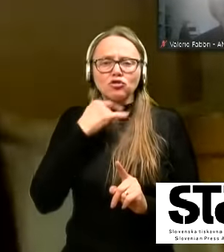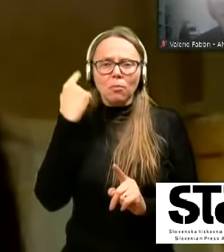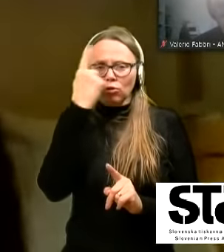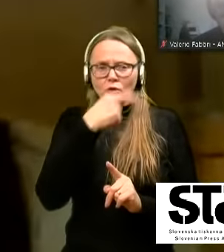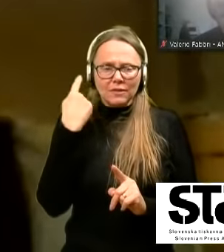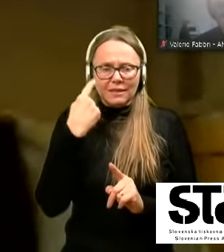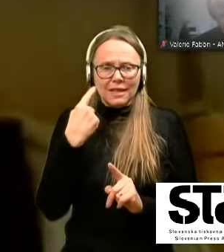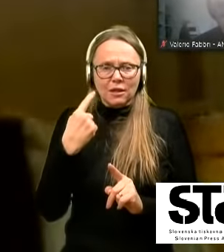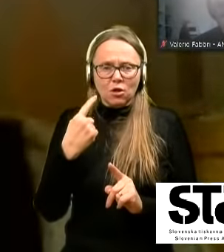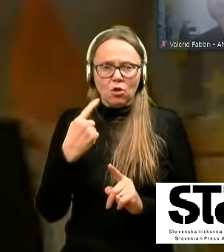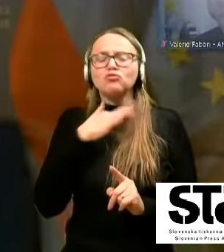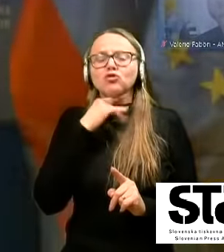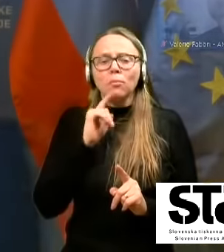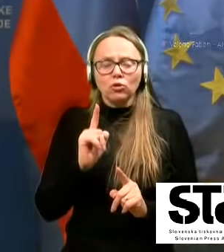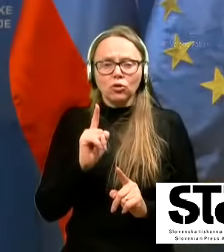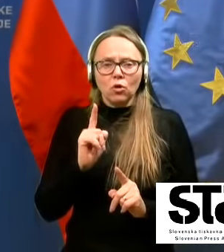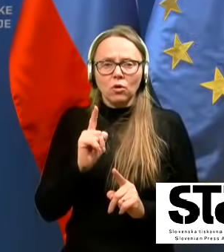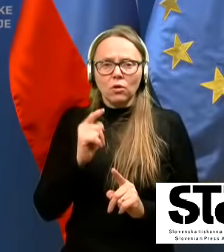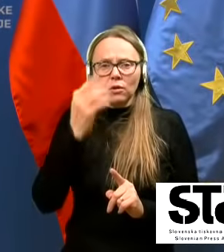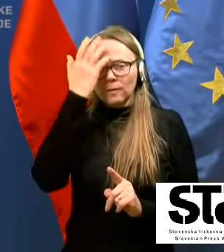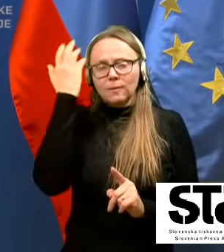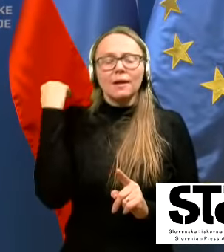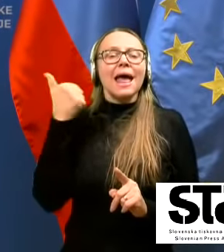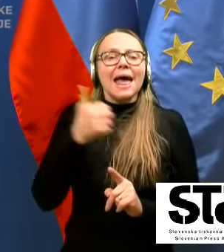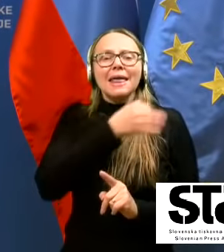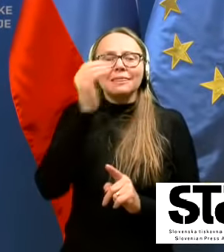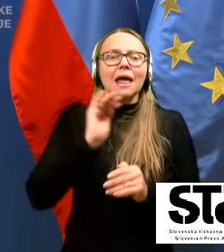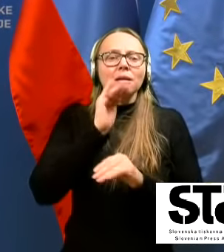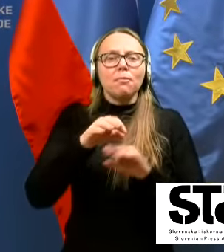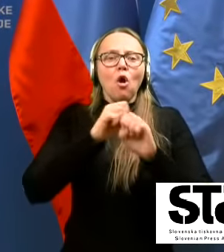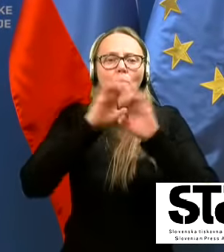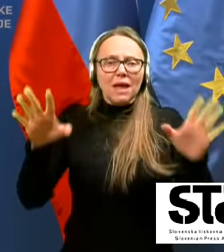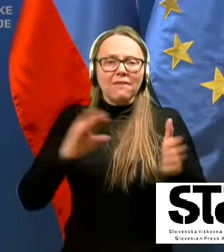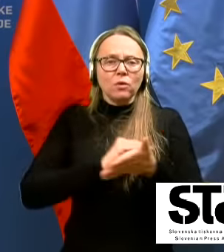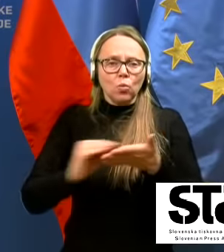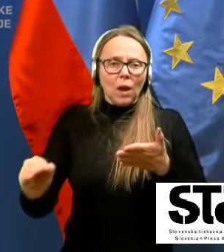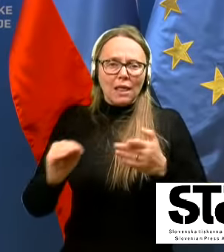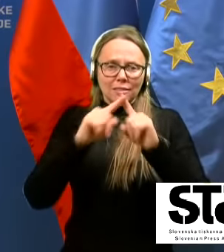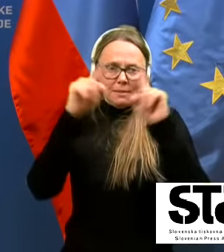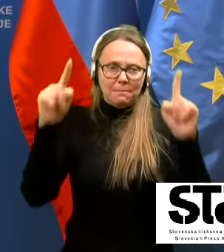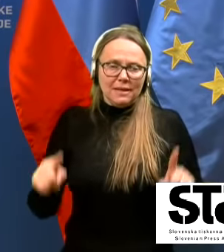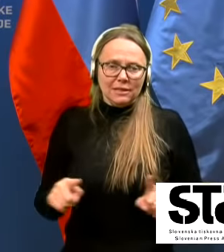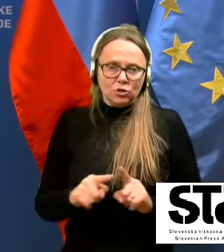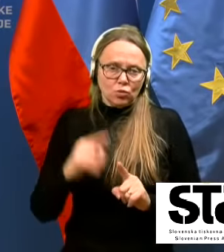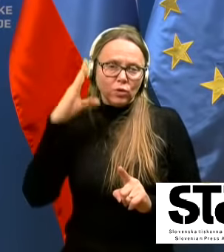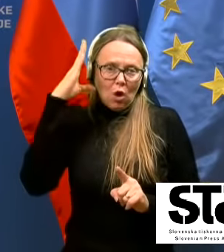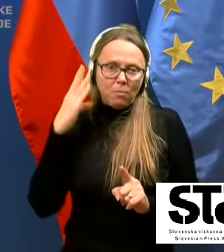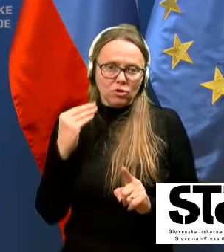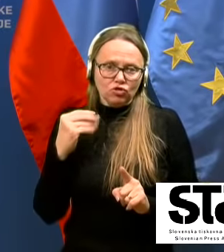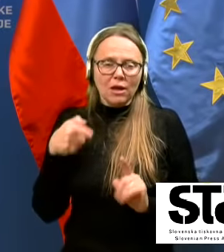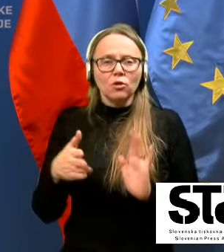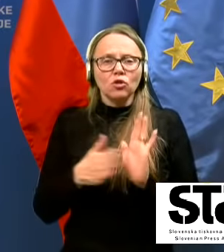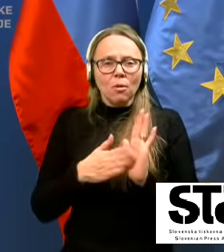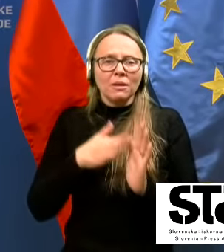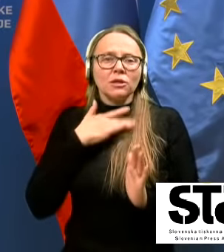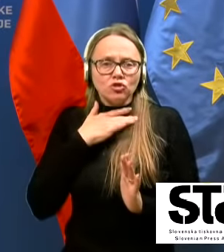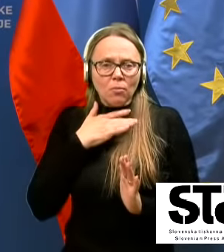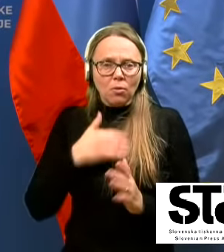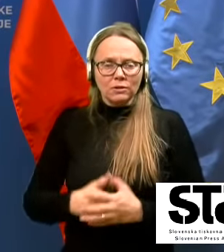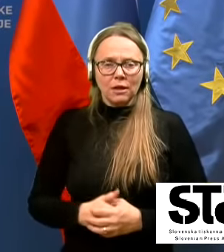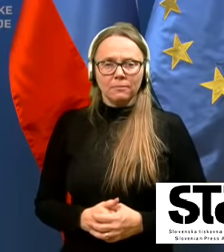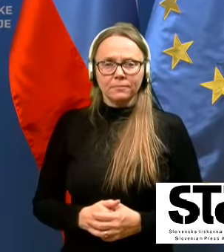soboto? Dan pa objavi v uradnem listu, mislim, da so ponavadi, kar pomeni, da je to sobota.